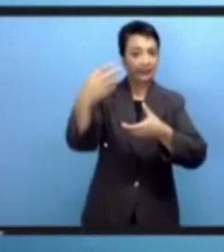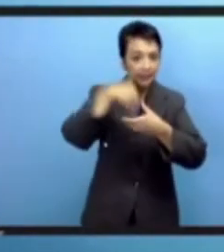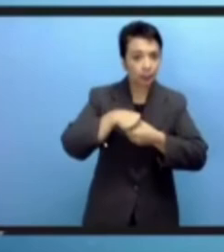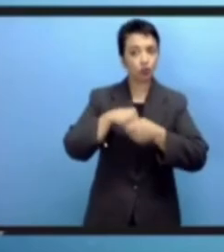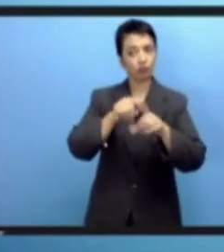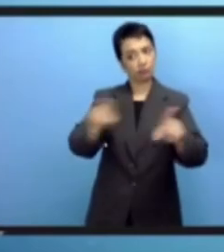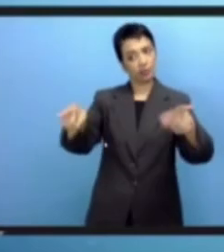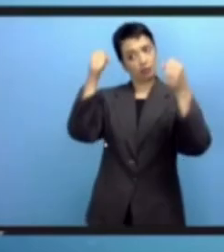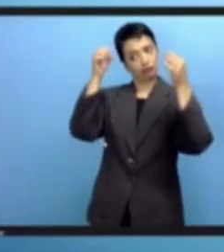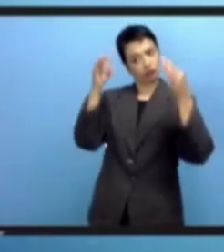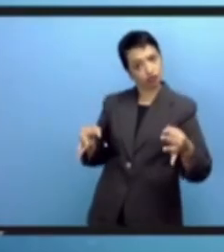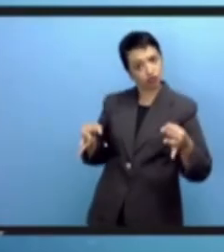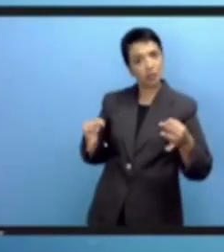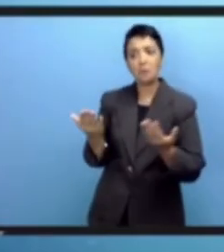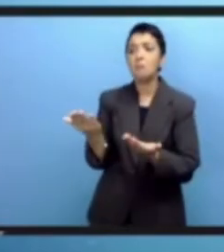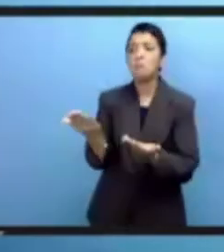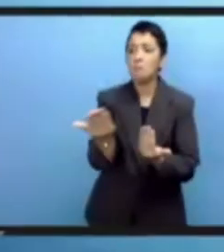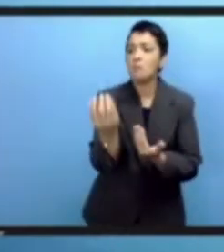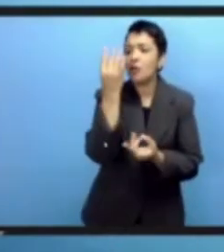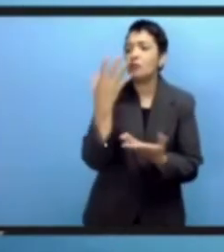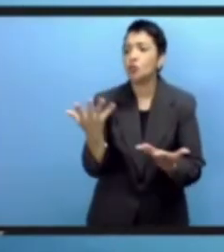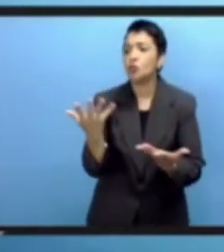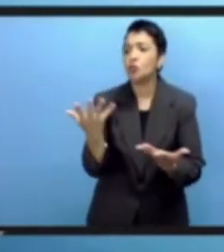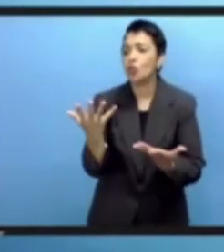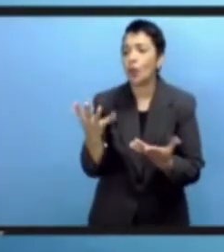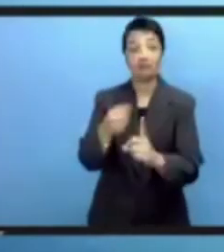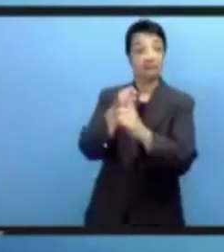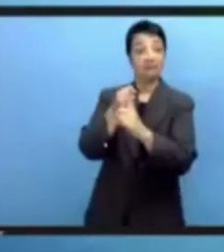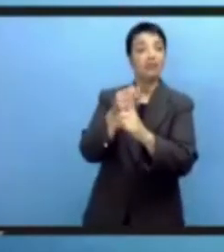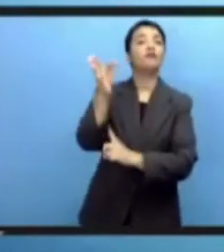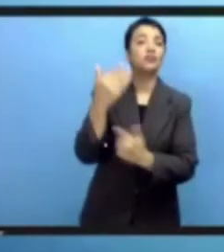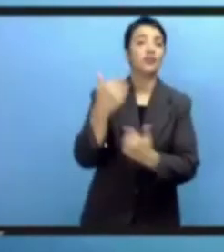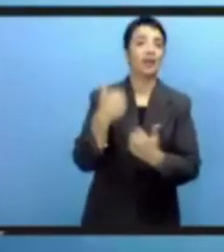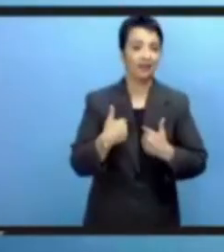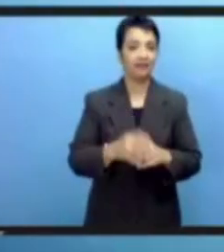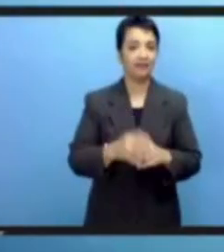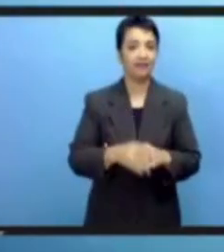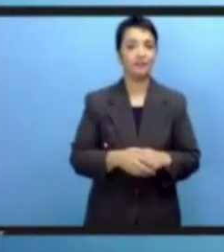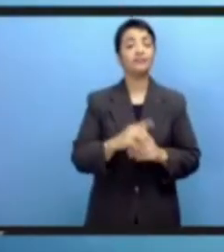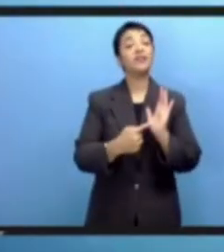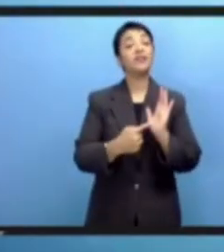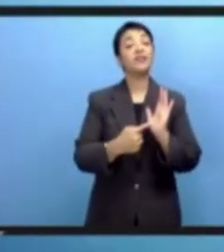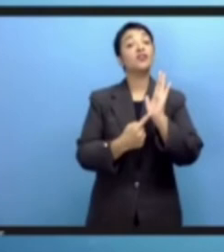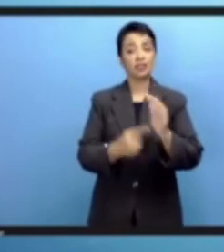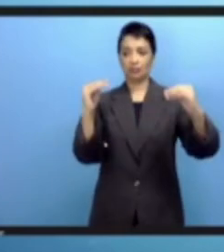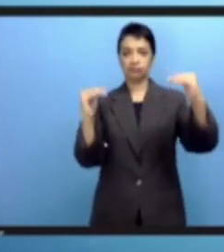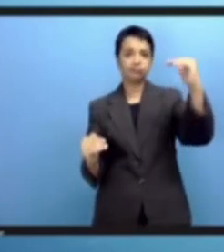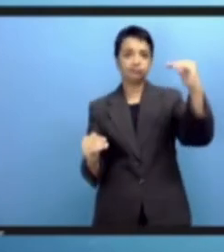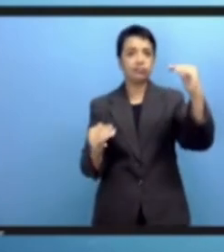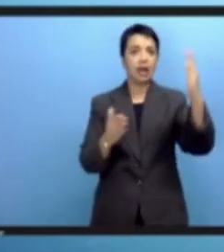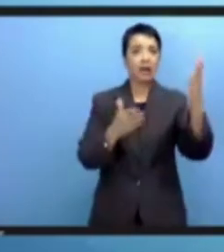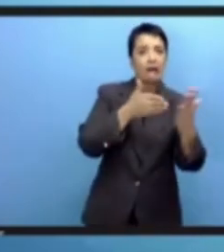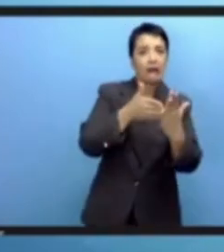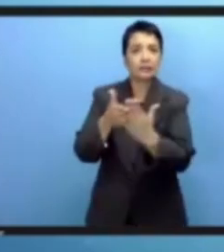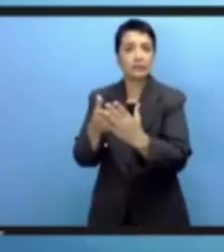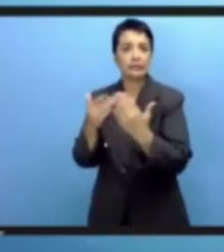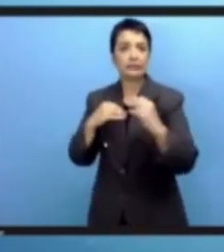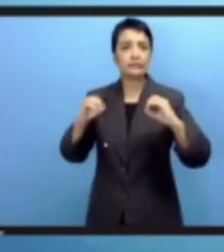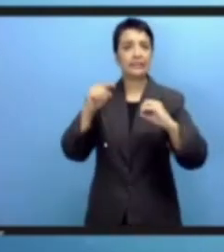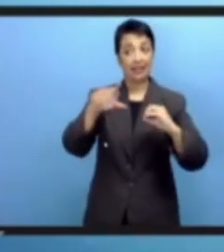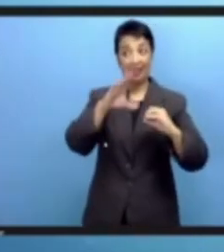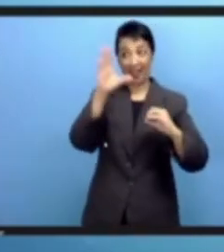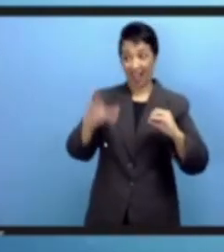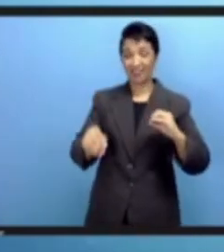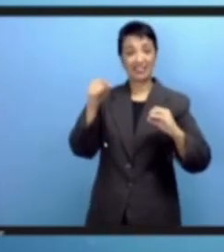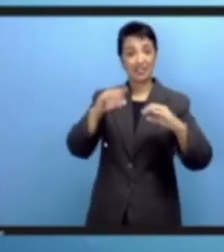العكس ويجب أن يتمكنوا من اتخاذ القرارات في كل ما يمس بحياتهم وثغرة